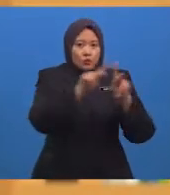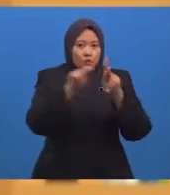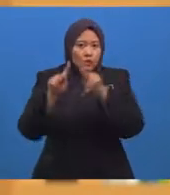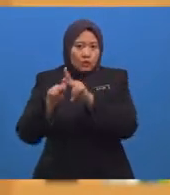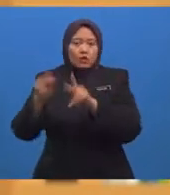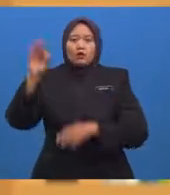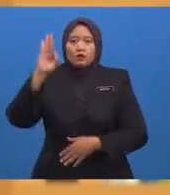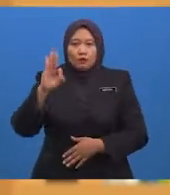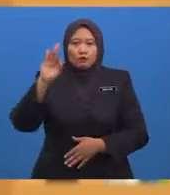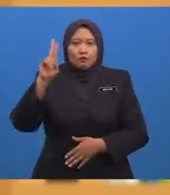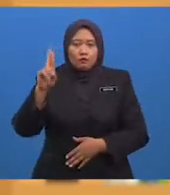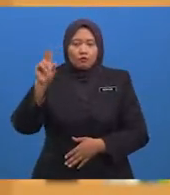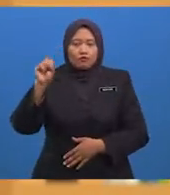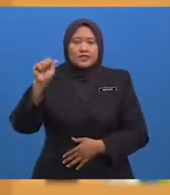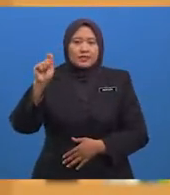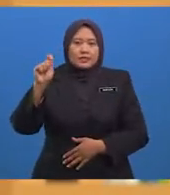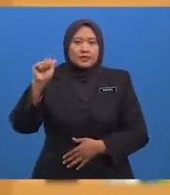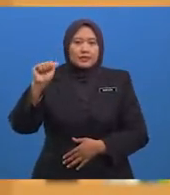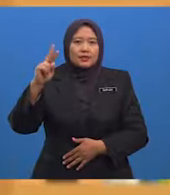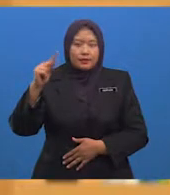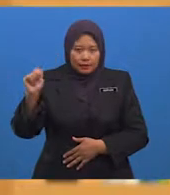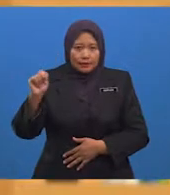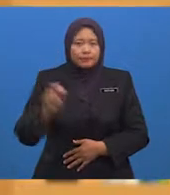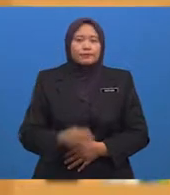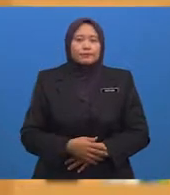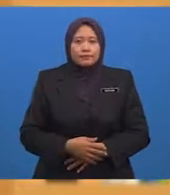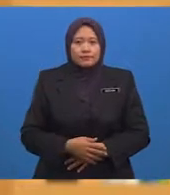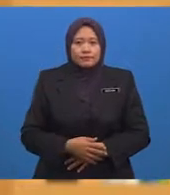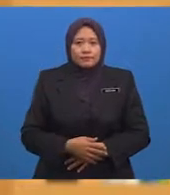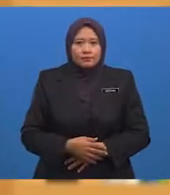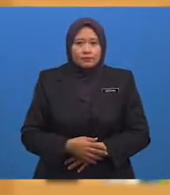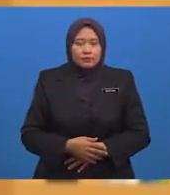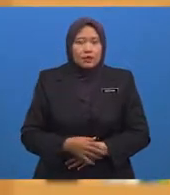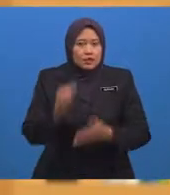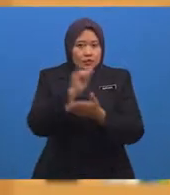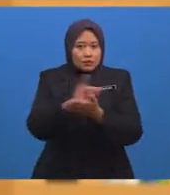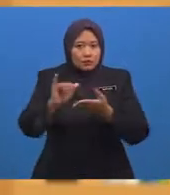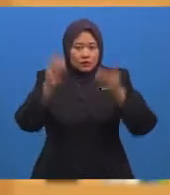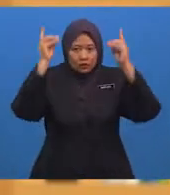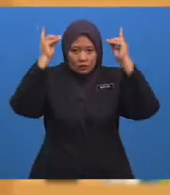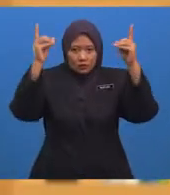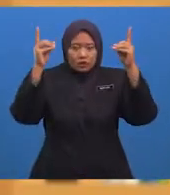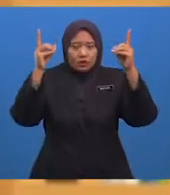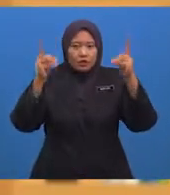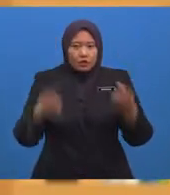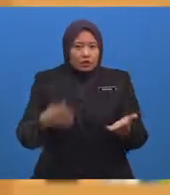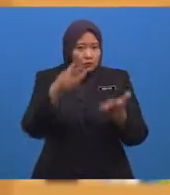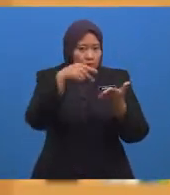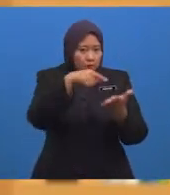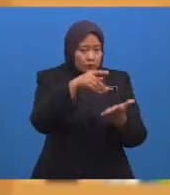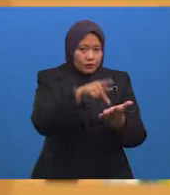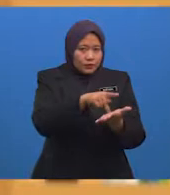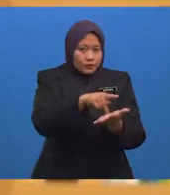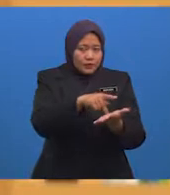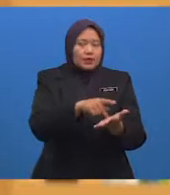Dan Kemudian Institusi pendidikan Yang berpusat di masjid Berpindah Dari kota